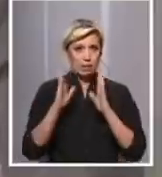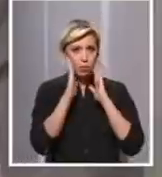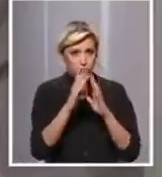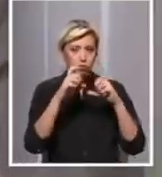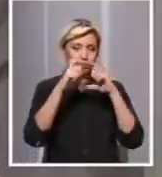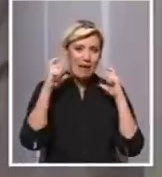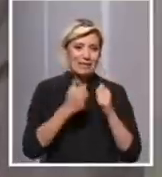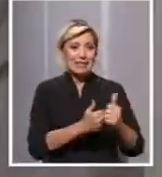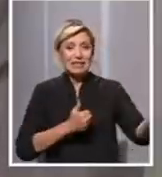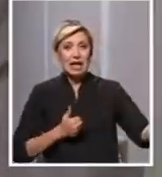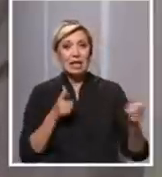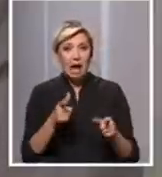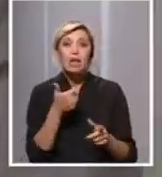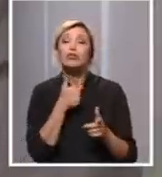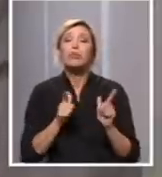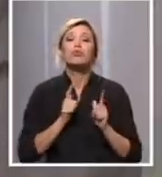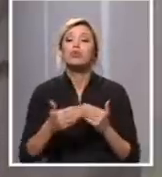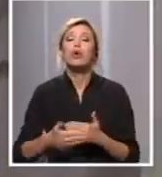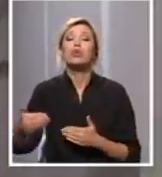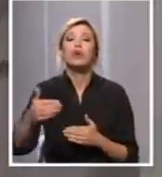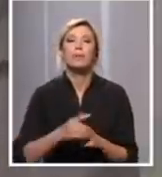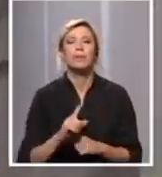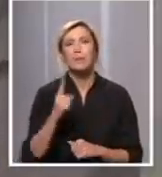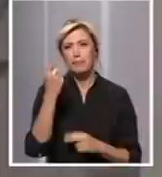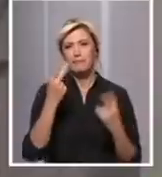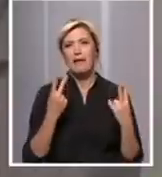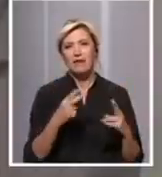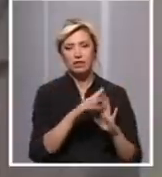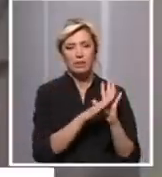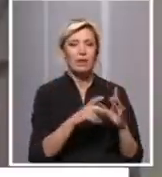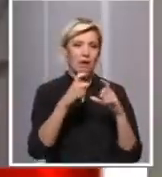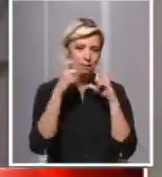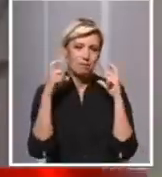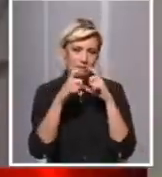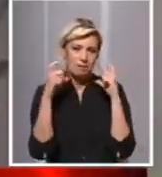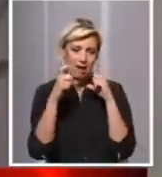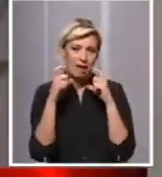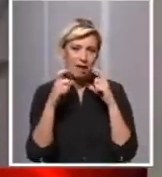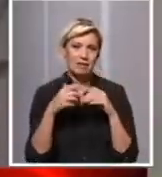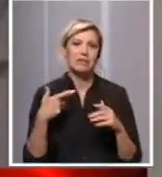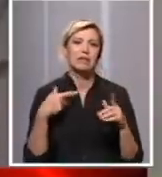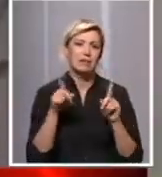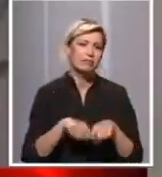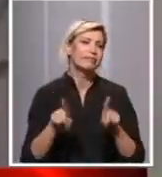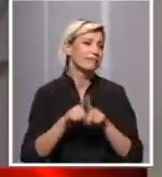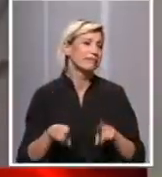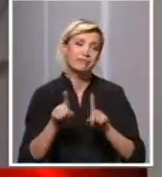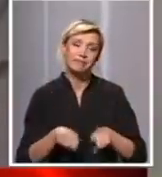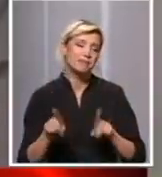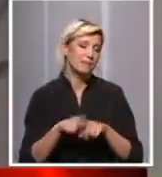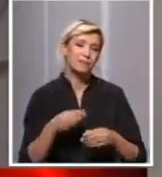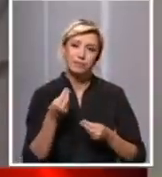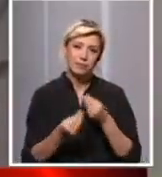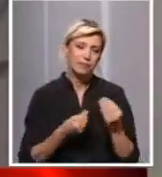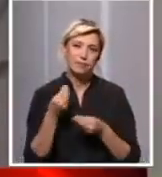nedelje? Pa, pre svega, najvažnija mera je da nosimo maske, kao što je i profesorka rekla, a ja sam posle to i ponavljao u medijima, da kada